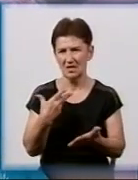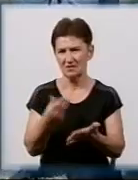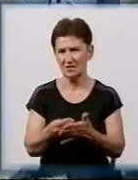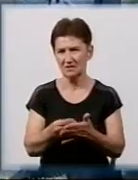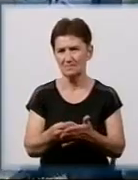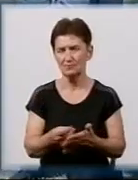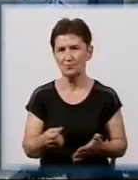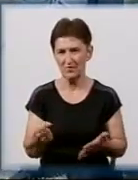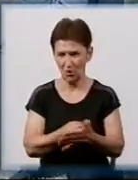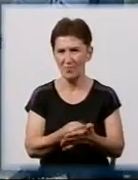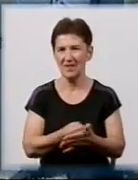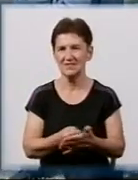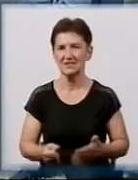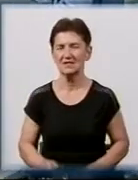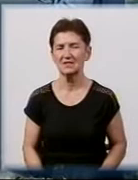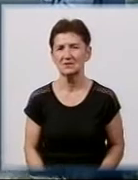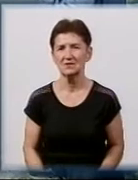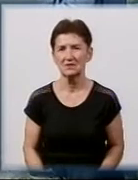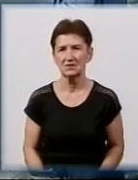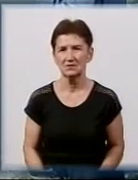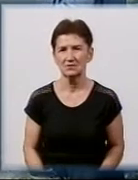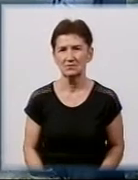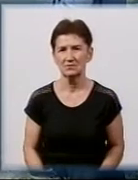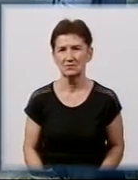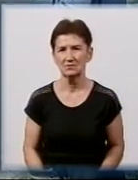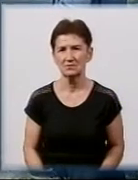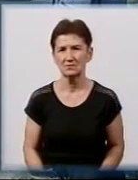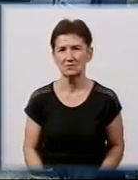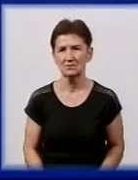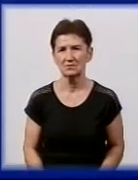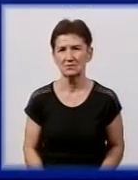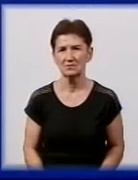можна сказати. Антоніна Крейтор, Анатолій Басистий. День за днем.